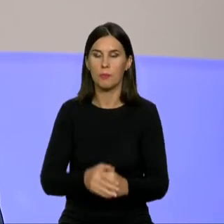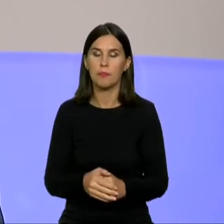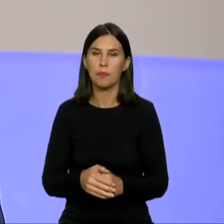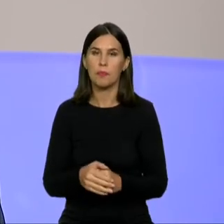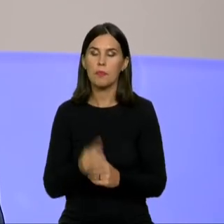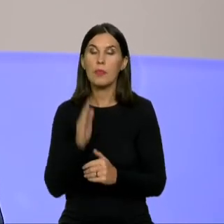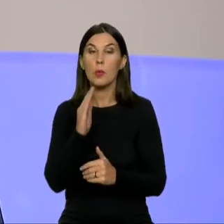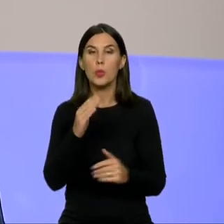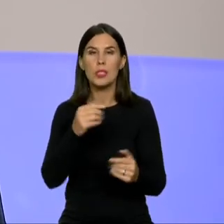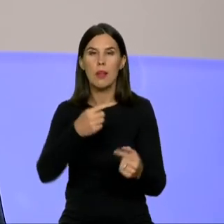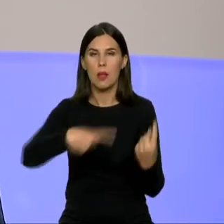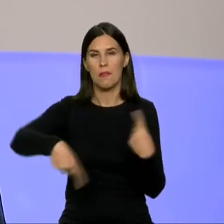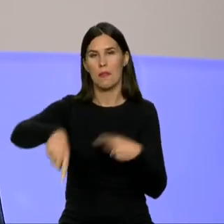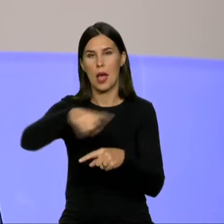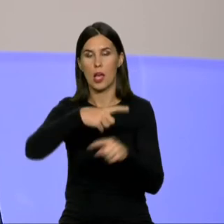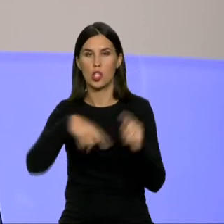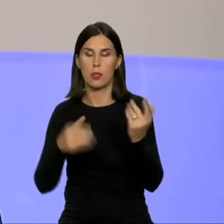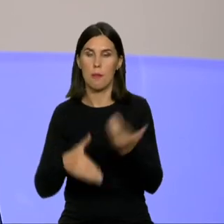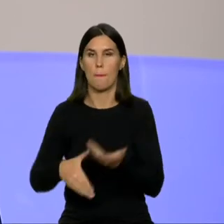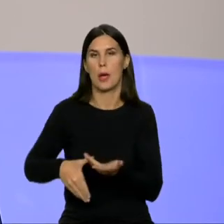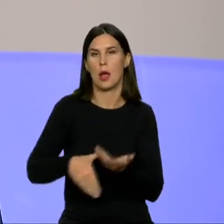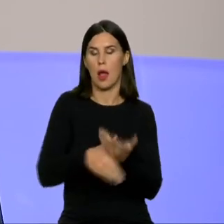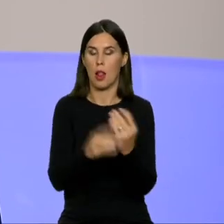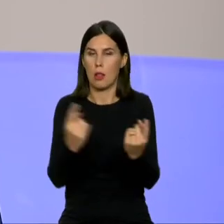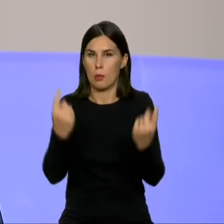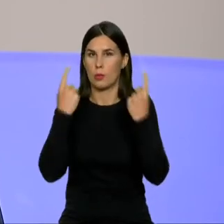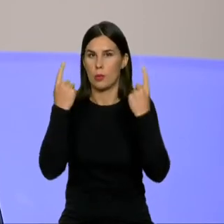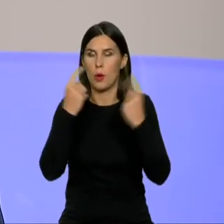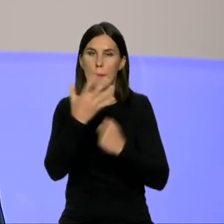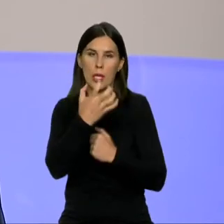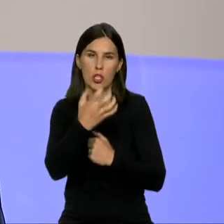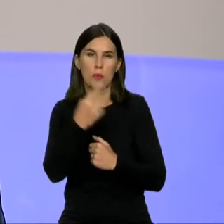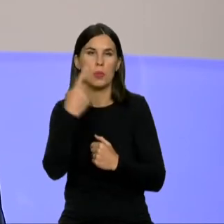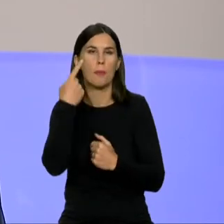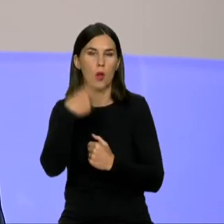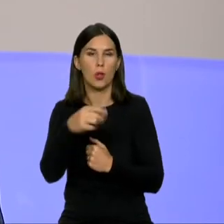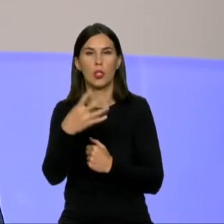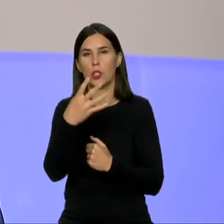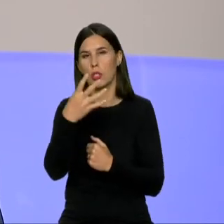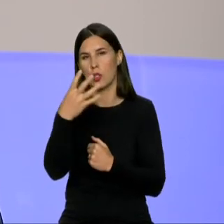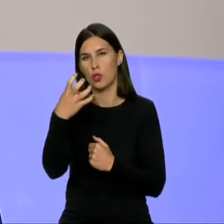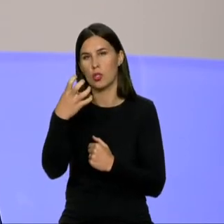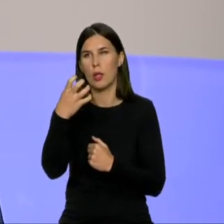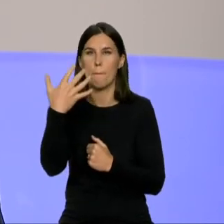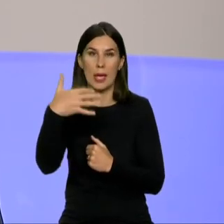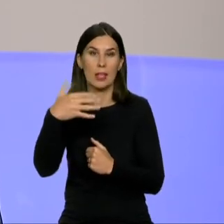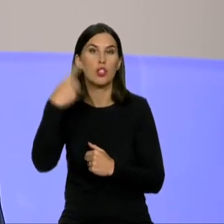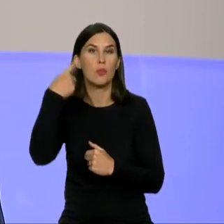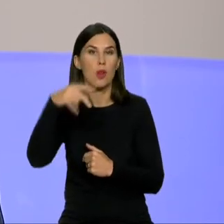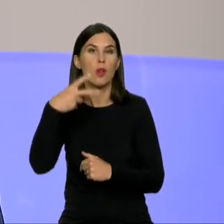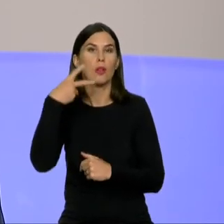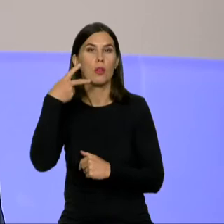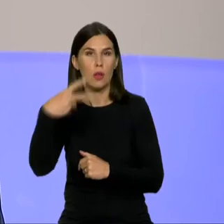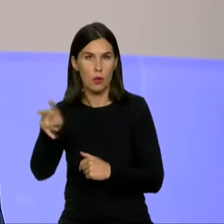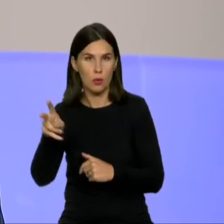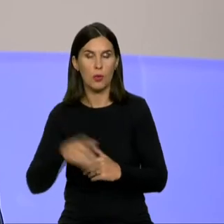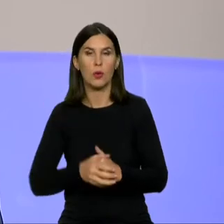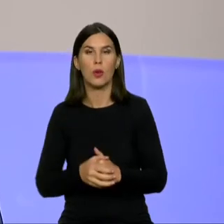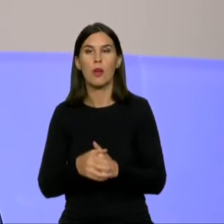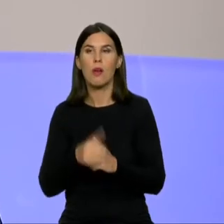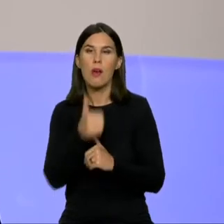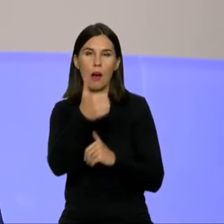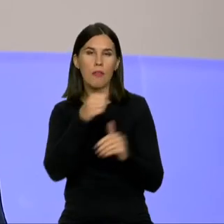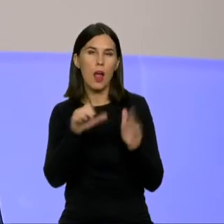paketas, beveik 500 milijonų, 450 milijonų eurų padedant kompensuoti elektros